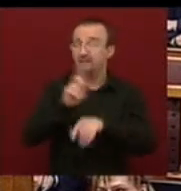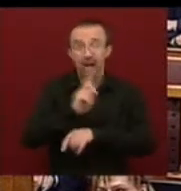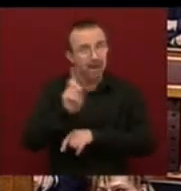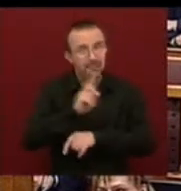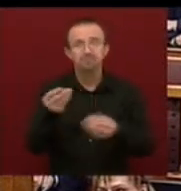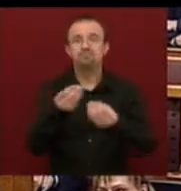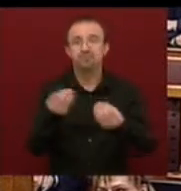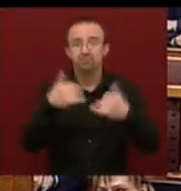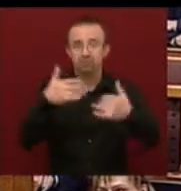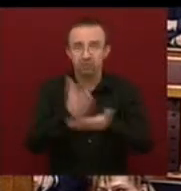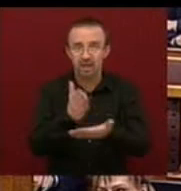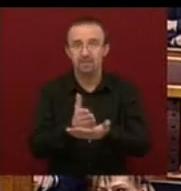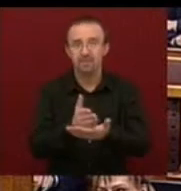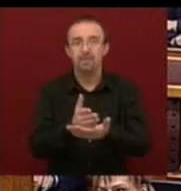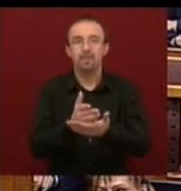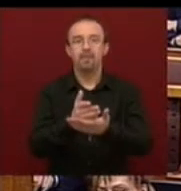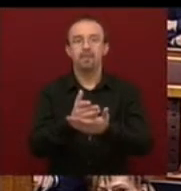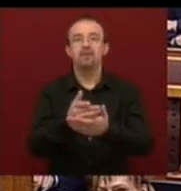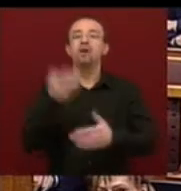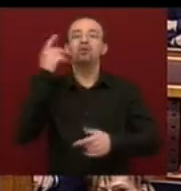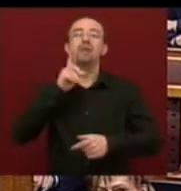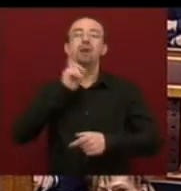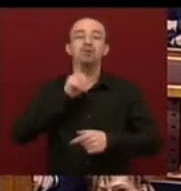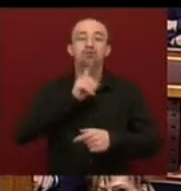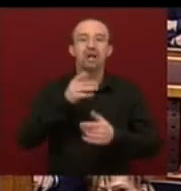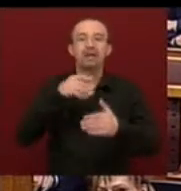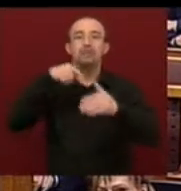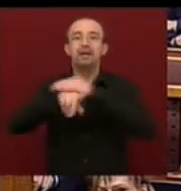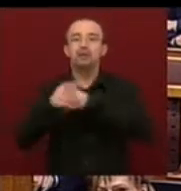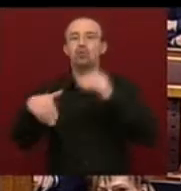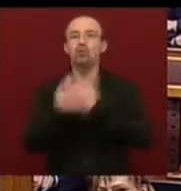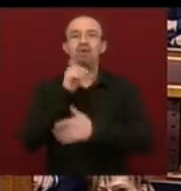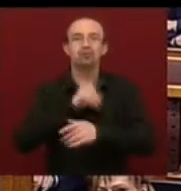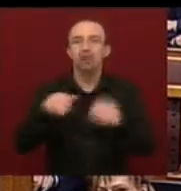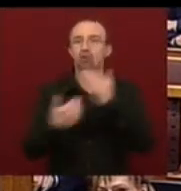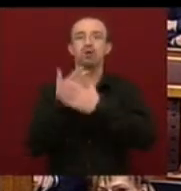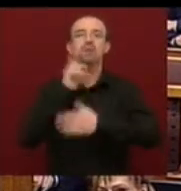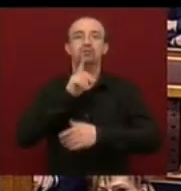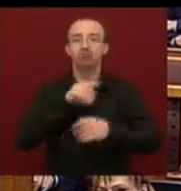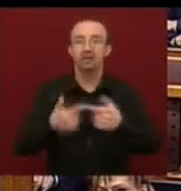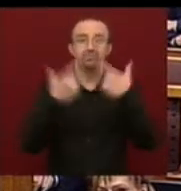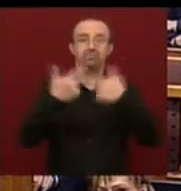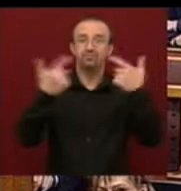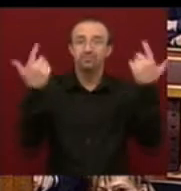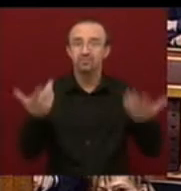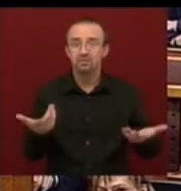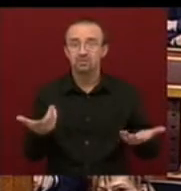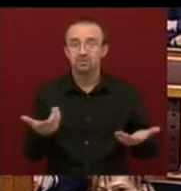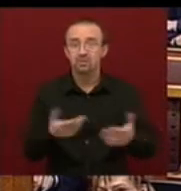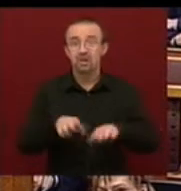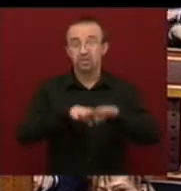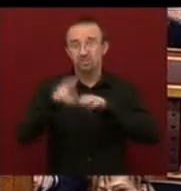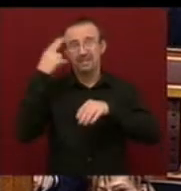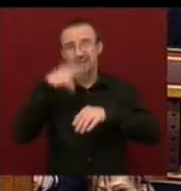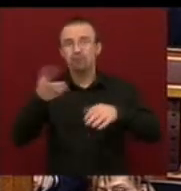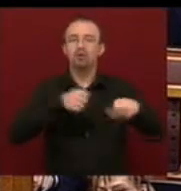az a helyzet, hogy egy korábbi hazugságokból menekülnek egy újabb hazugságba, majd egy újabb hazugságba, és még mielőtt a miniszter